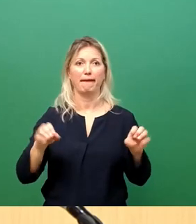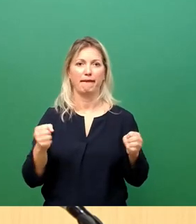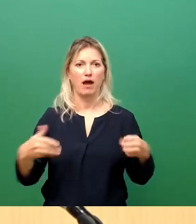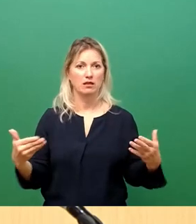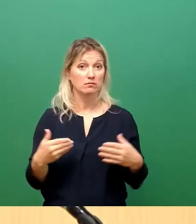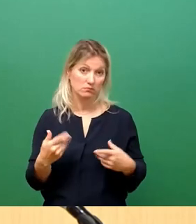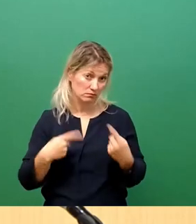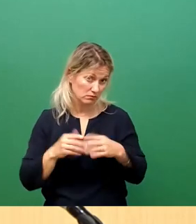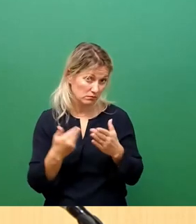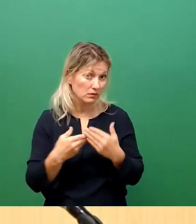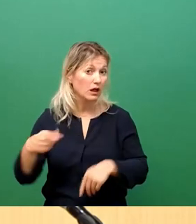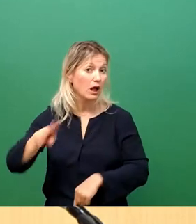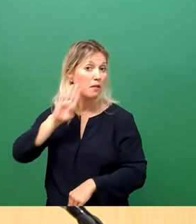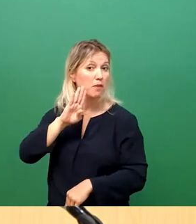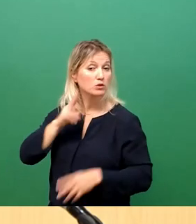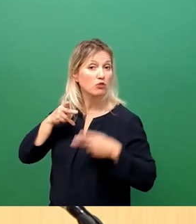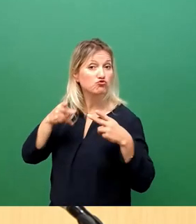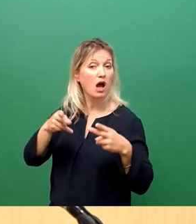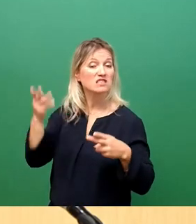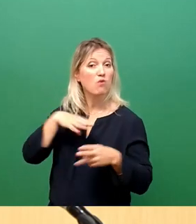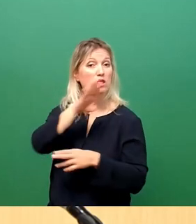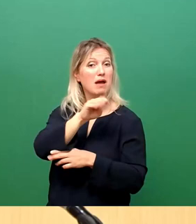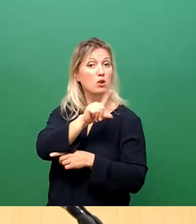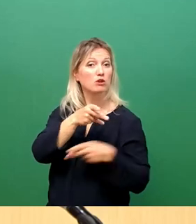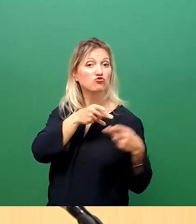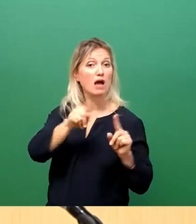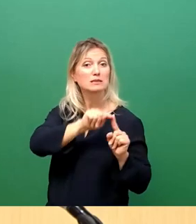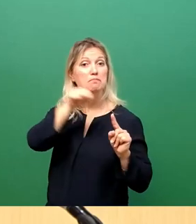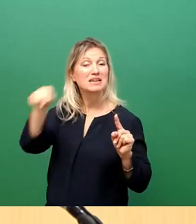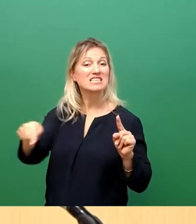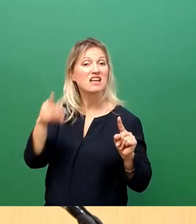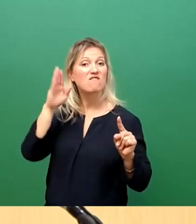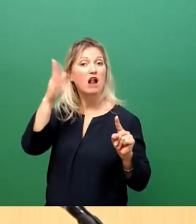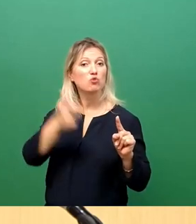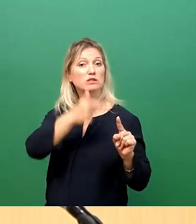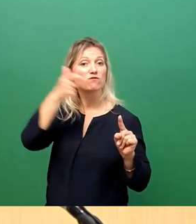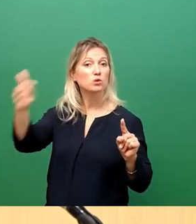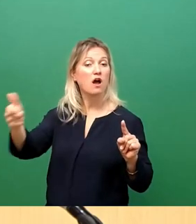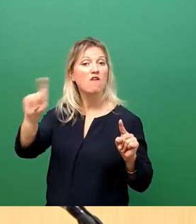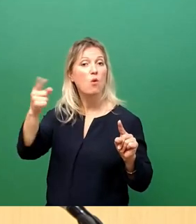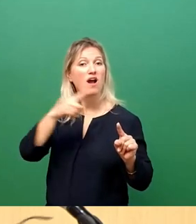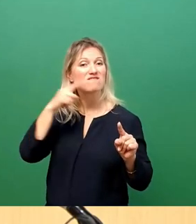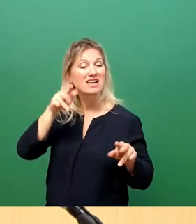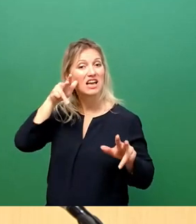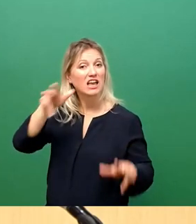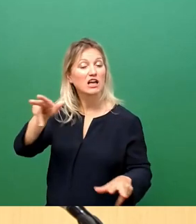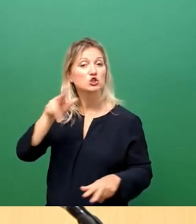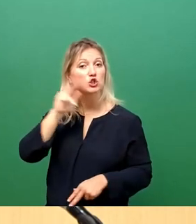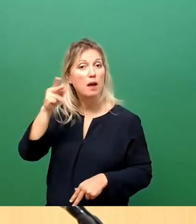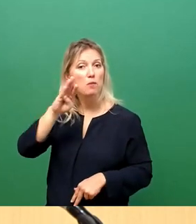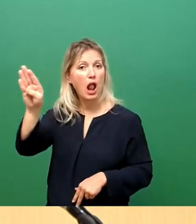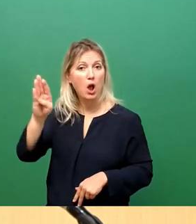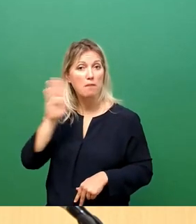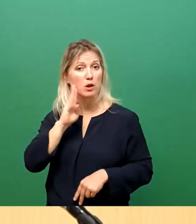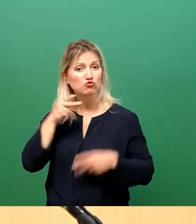Bautzener Straße von der Martin-Luther-Straße bis zur Waldschösschenbrücke und oben in Bühlau, Weißer Hirsch, kilometerlang Bautzener Straße,